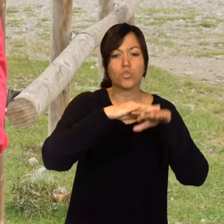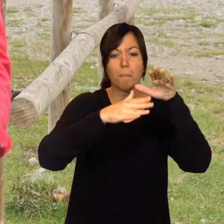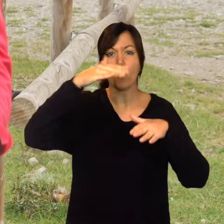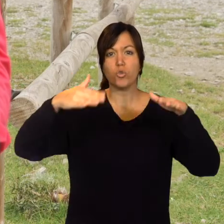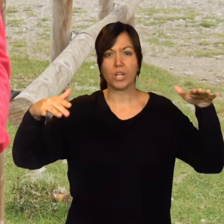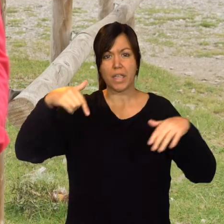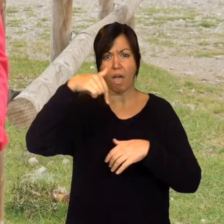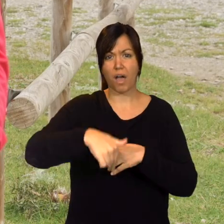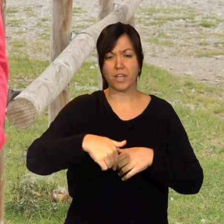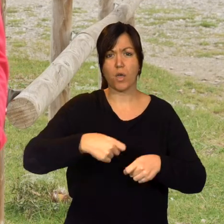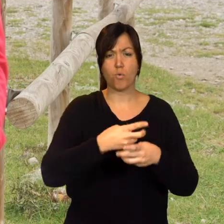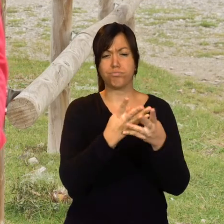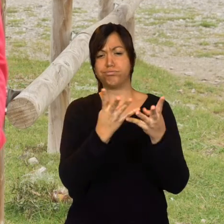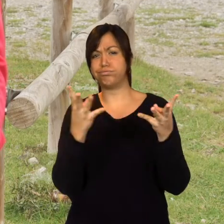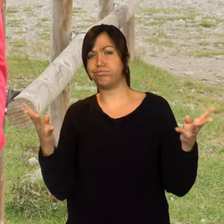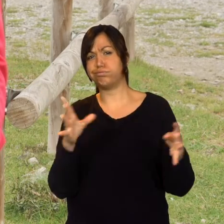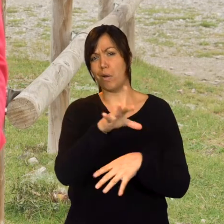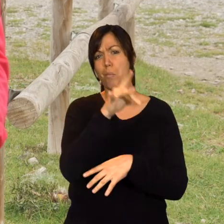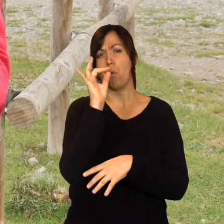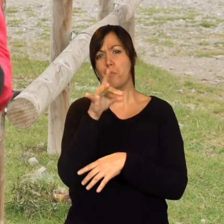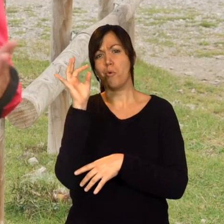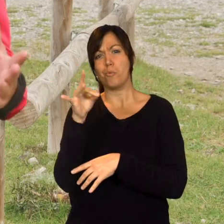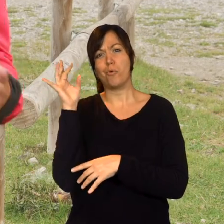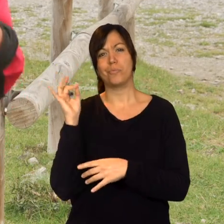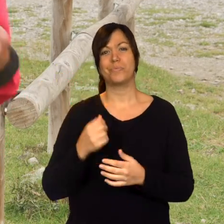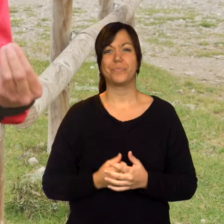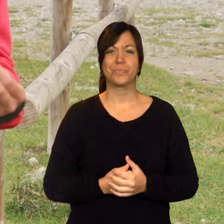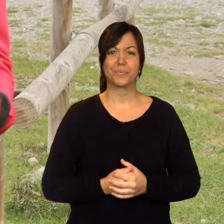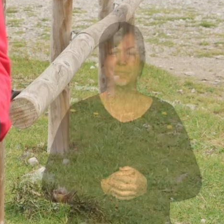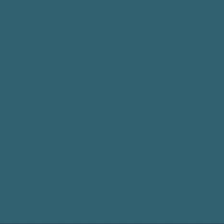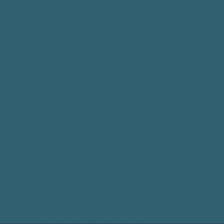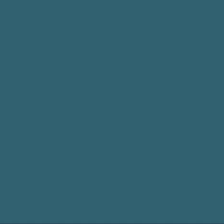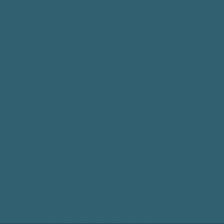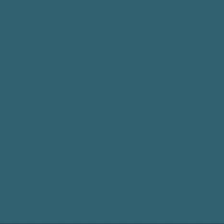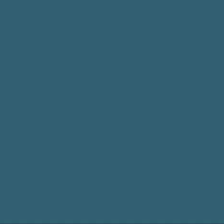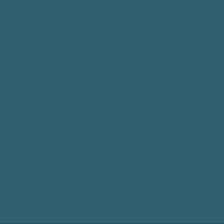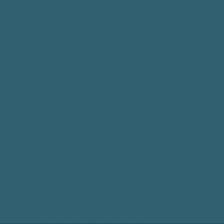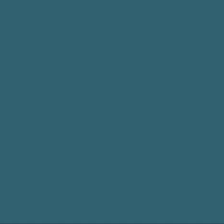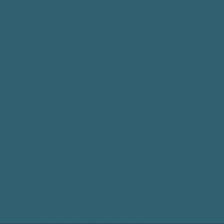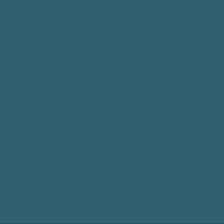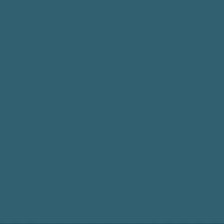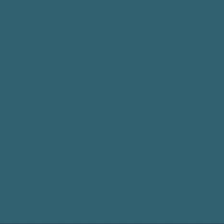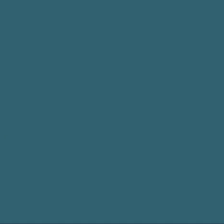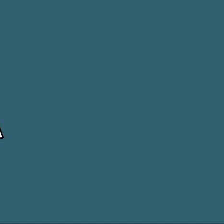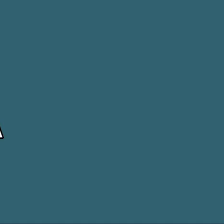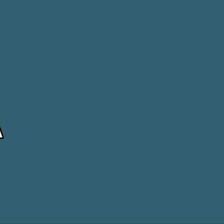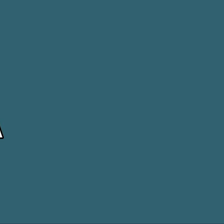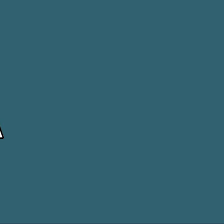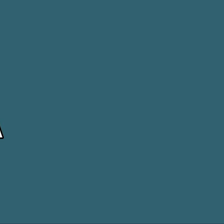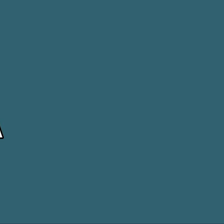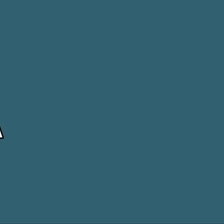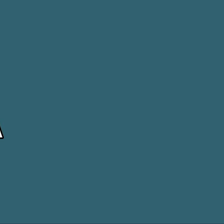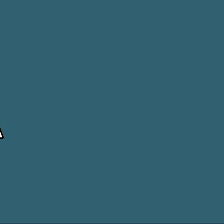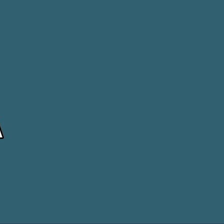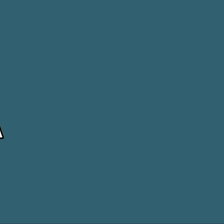el tema muntanya i això, aquí hi ha molt per triar. Bè, als